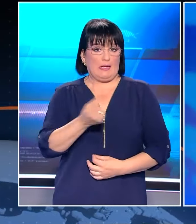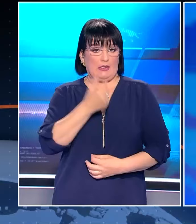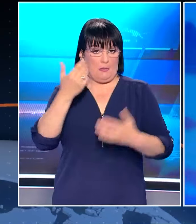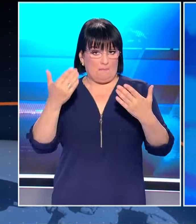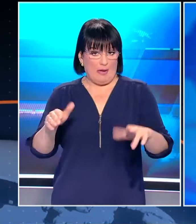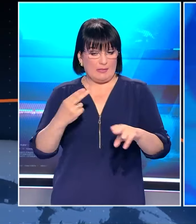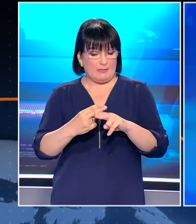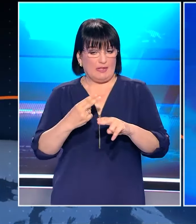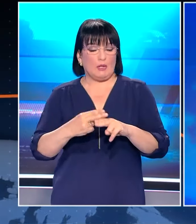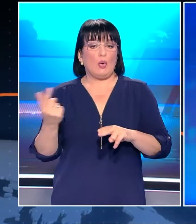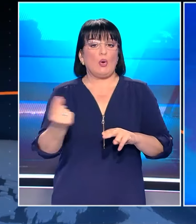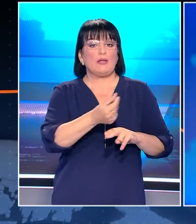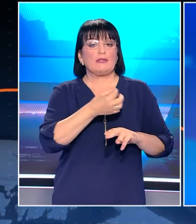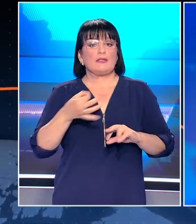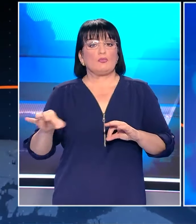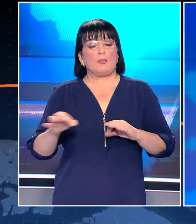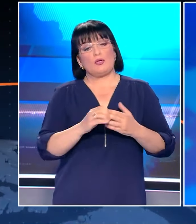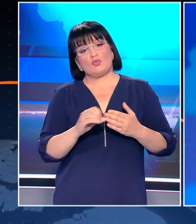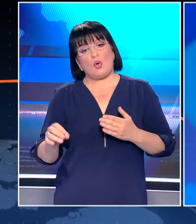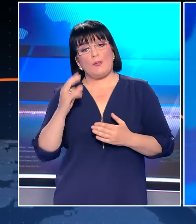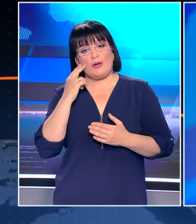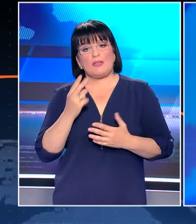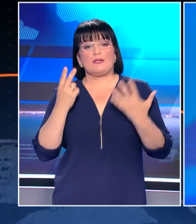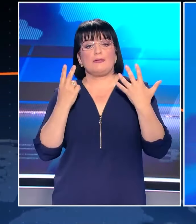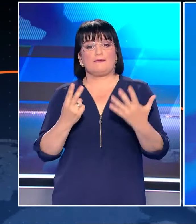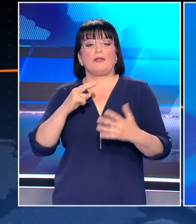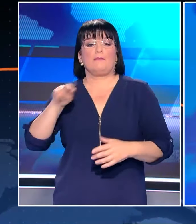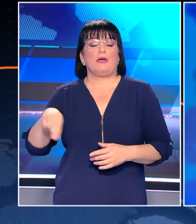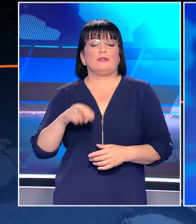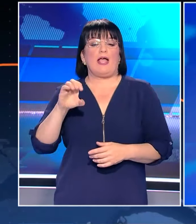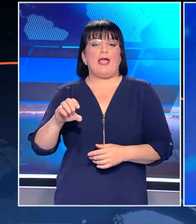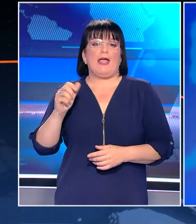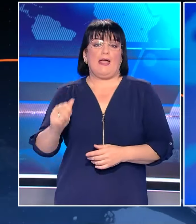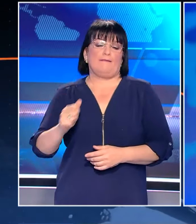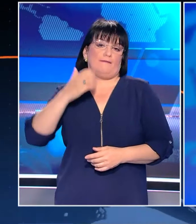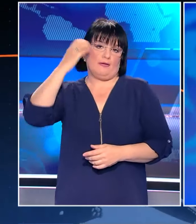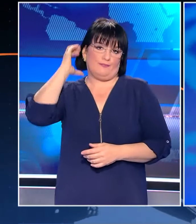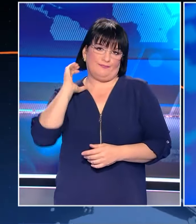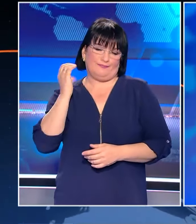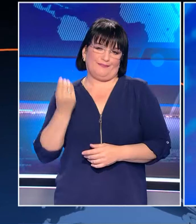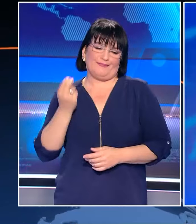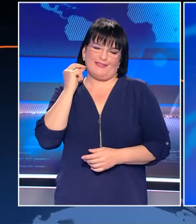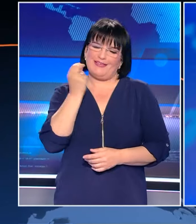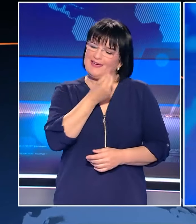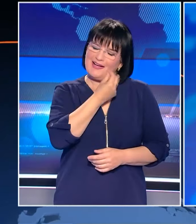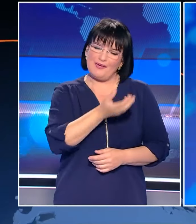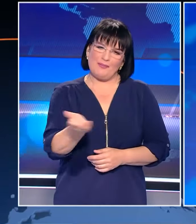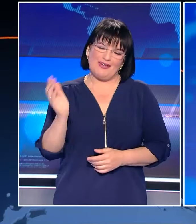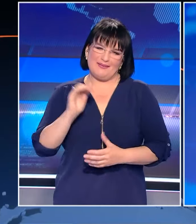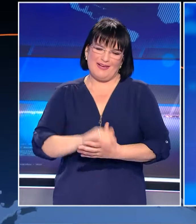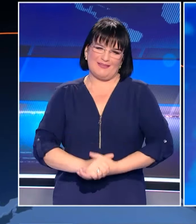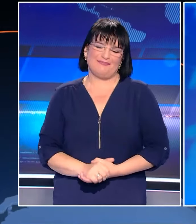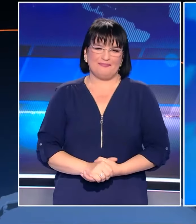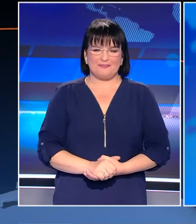ολοκληρώθηκε. Αναλυτικά όλες οι ειδήσεις της ημέρας στο κεντρικό δελτίο ειδήσων του Όπεν στις 7 παρατέταρτο με την Εύα Αντονοπούλου. Καλό